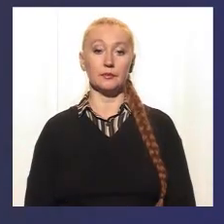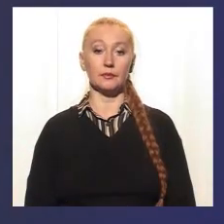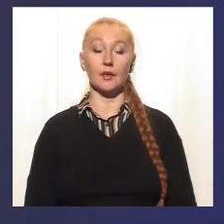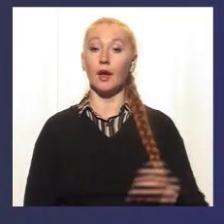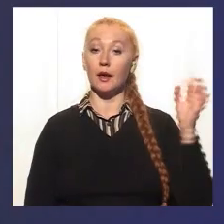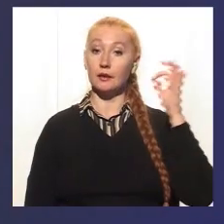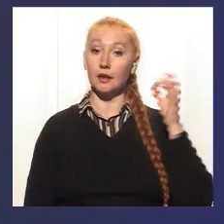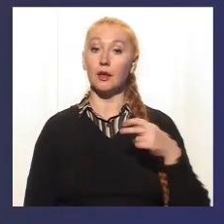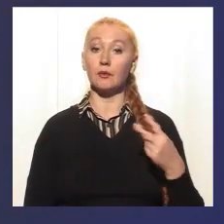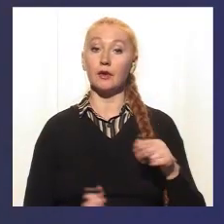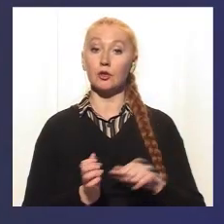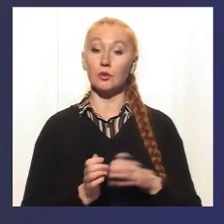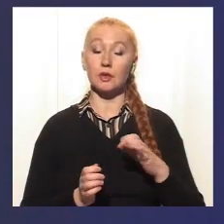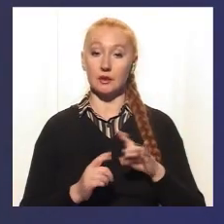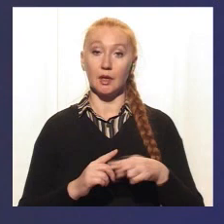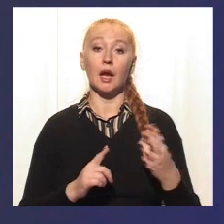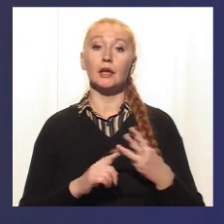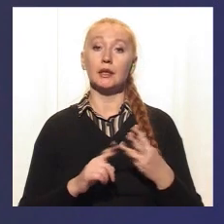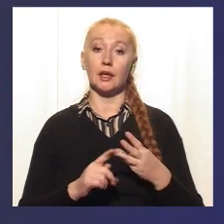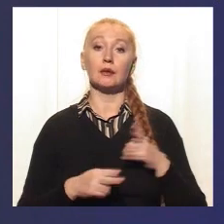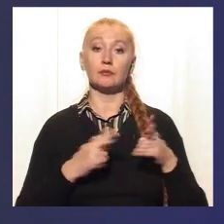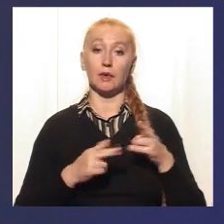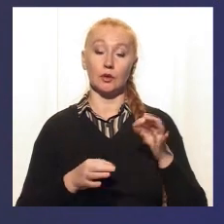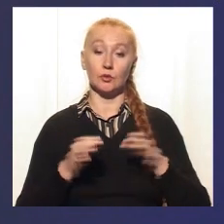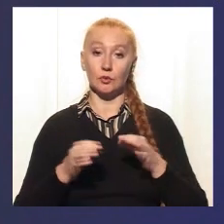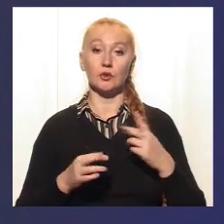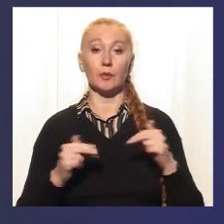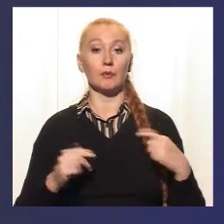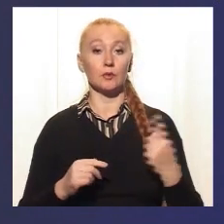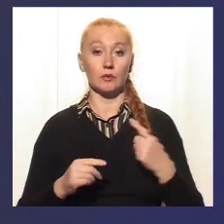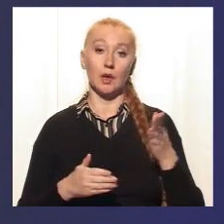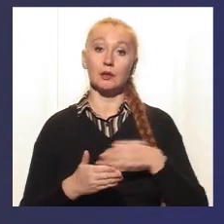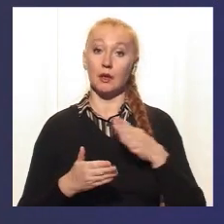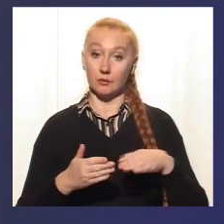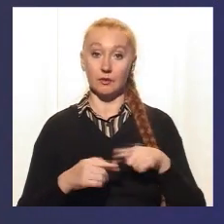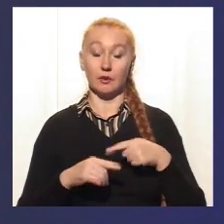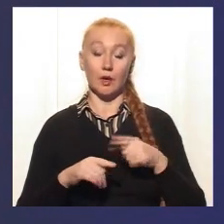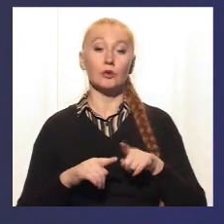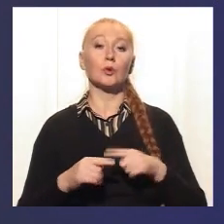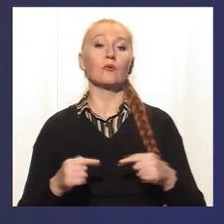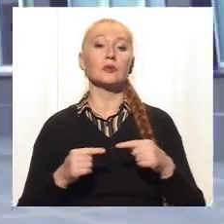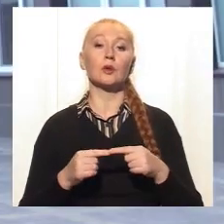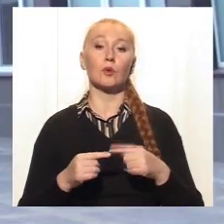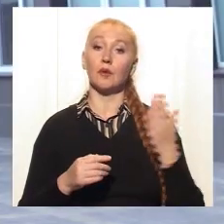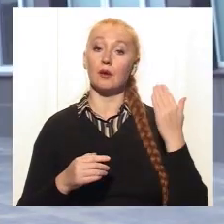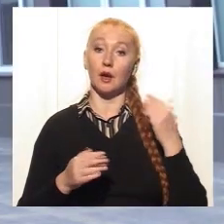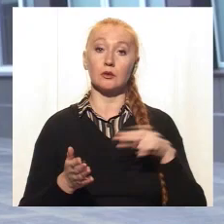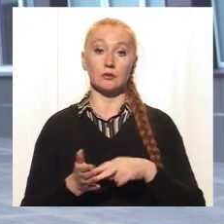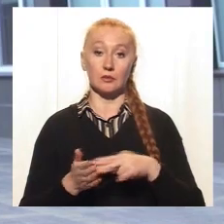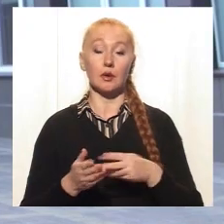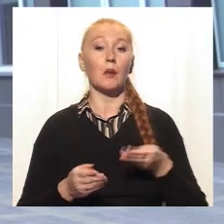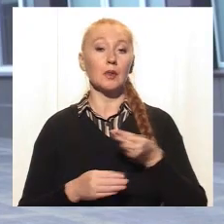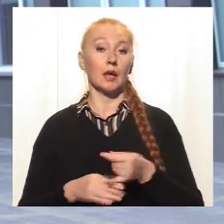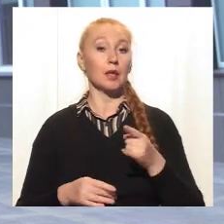Нагадаю, 26 серпня 3-й апеляційний суд Дніпропетровської області скасував рішення виконкому щодо встановлених раніше тарифів на